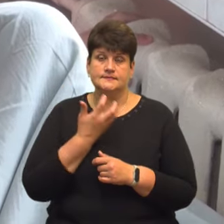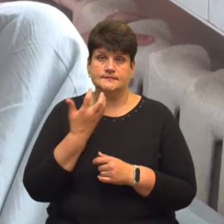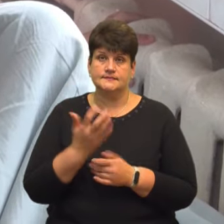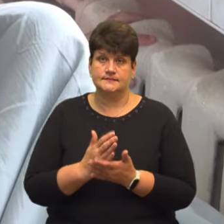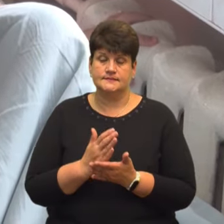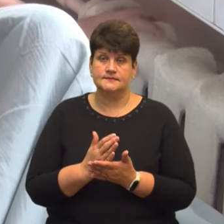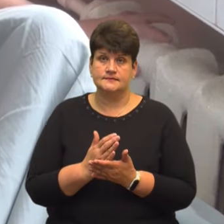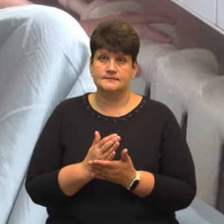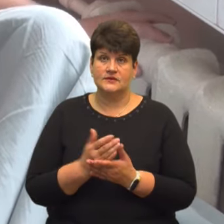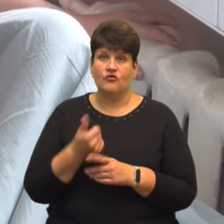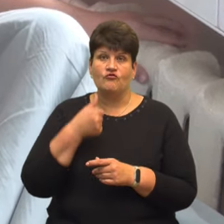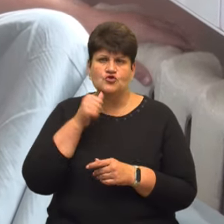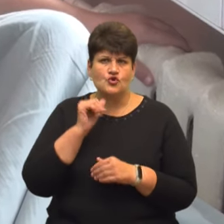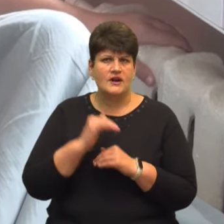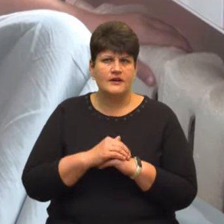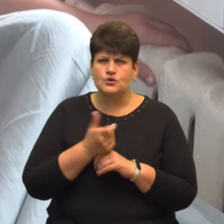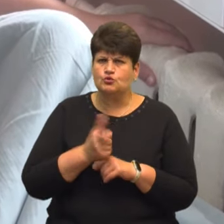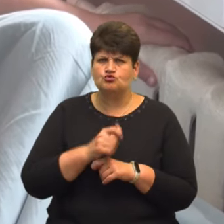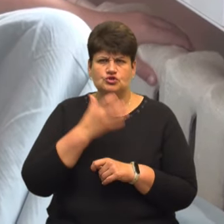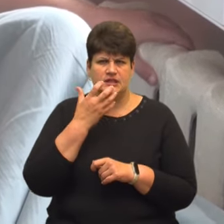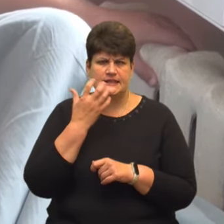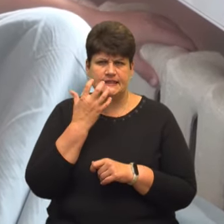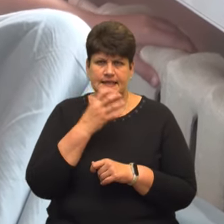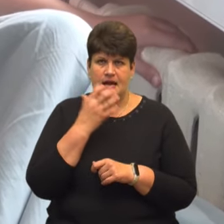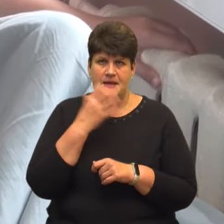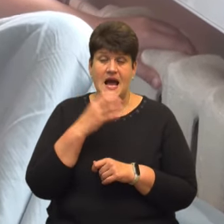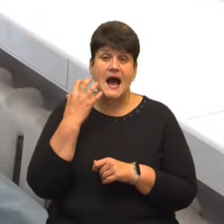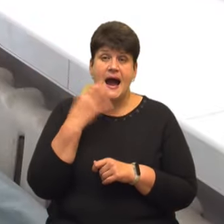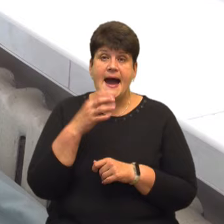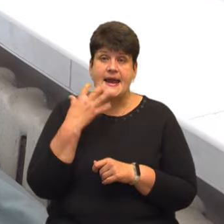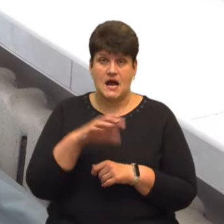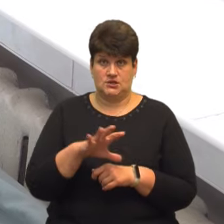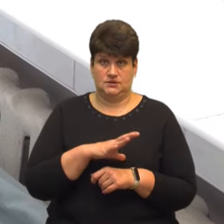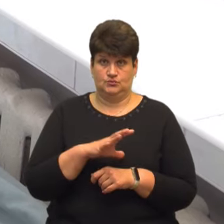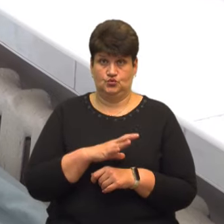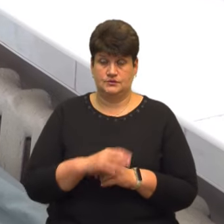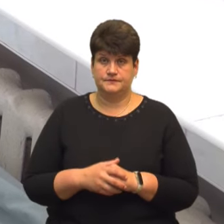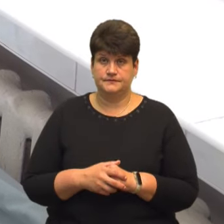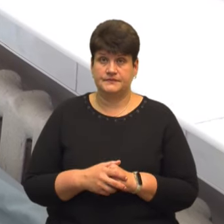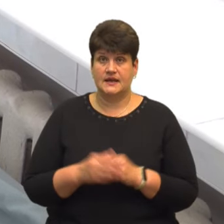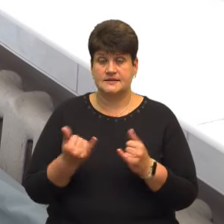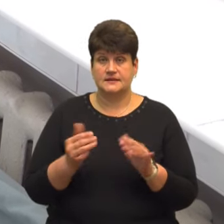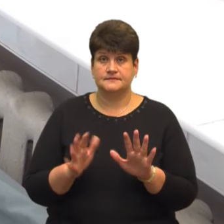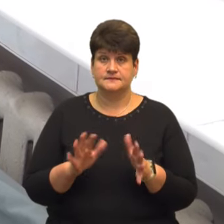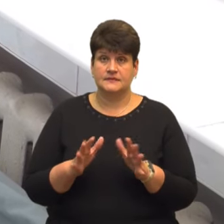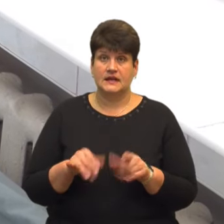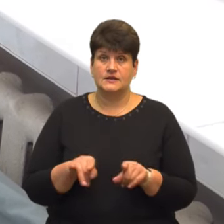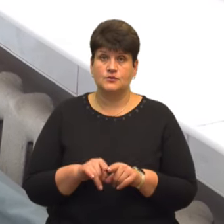Вчора були вечором дуже тепли, сьогодні. гарячі, вчора були гарячі, Зараз не дуже такі тепли,